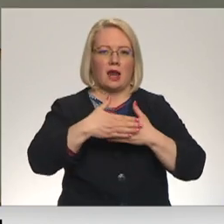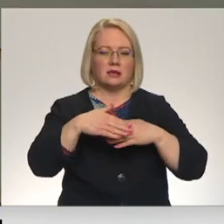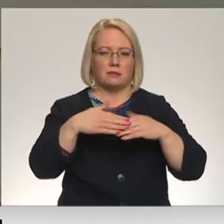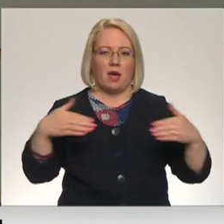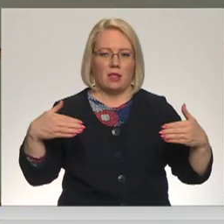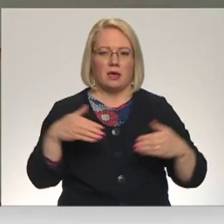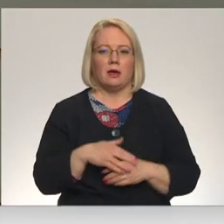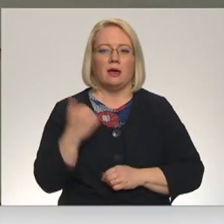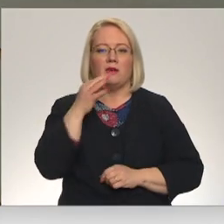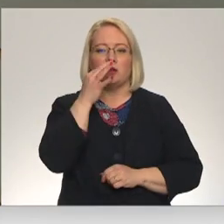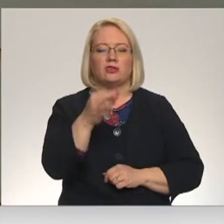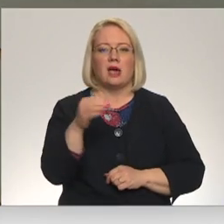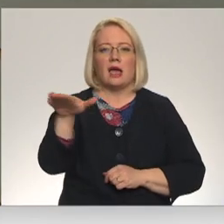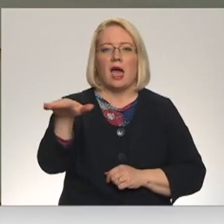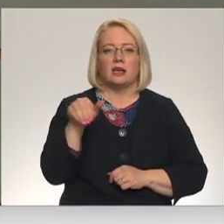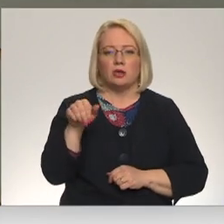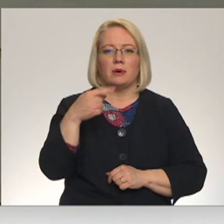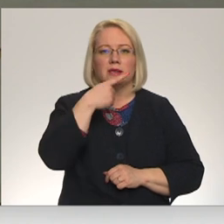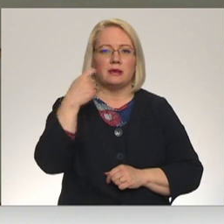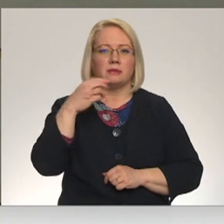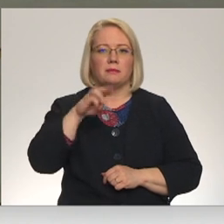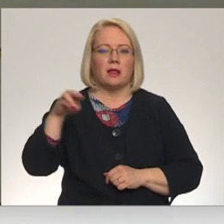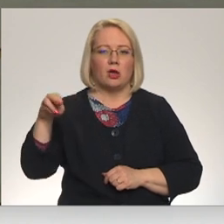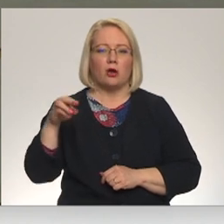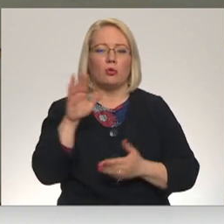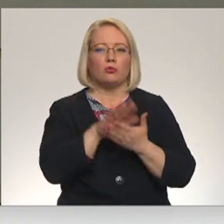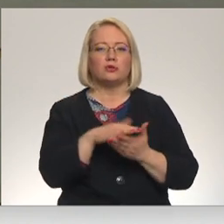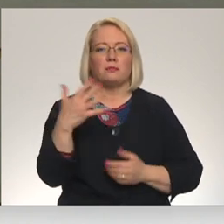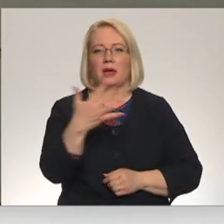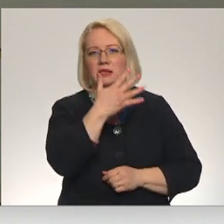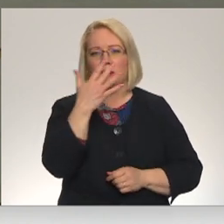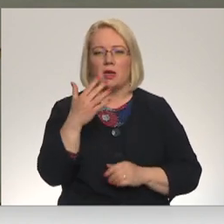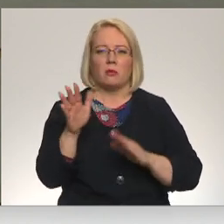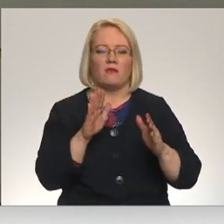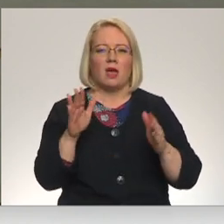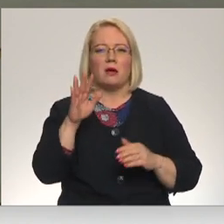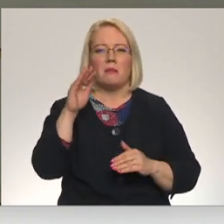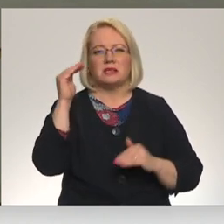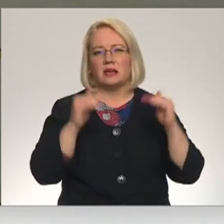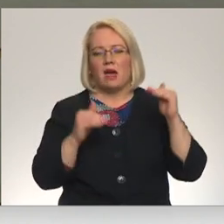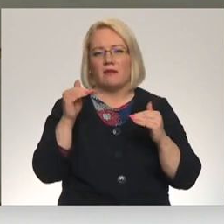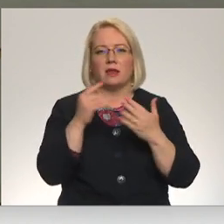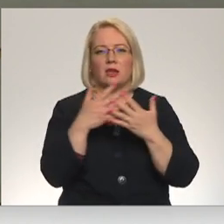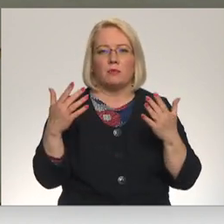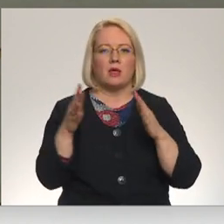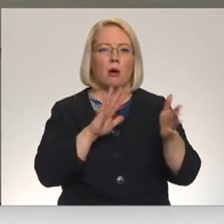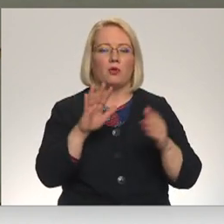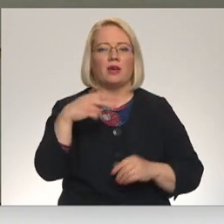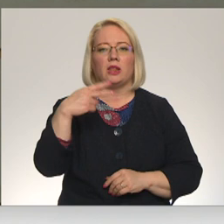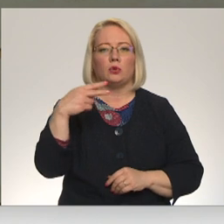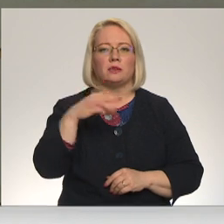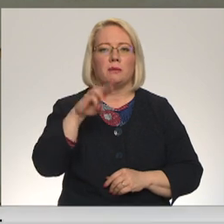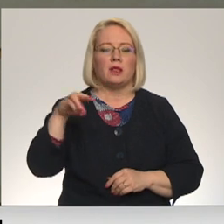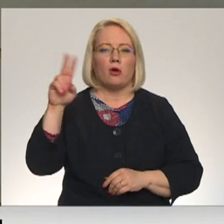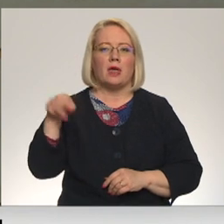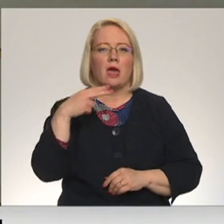100 miljoni uz pieciem gadiem ir aptuveni, turši pēc grāfika, protams, viņš var būt dažāds, bet aptuveni 20 miljoni